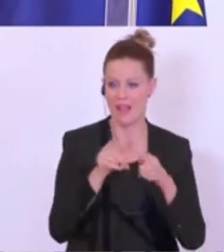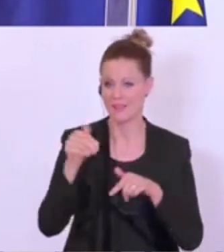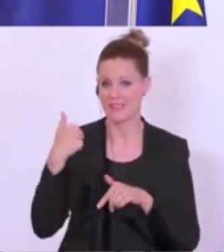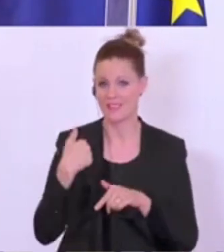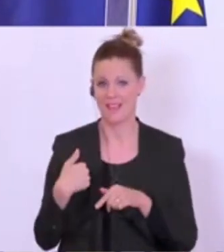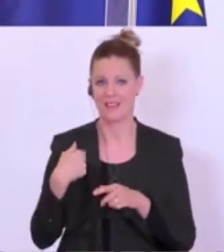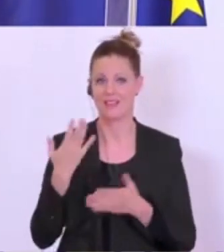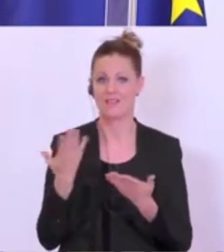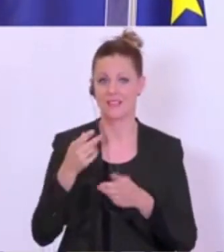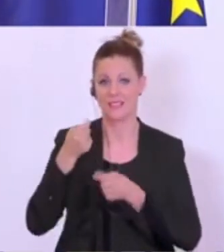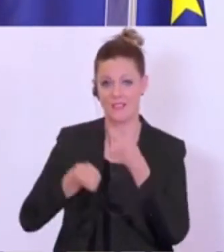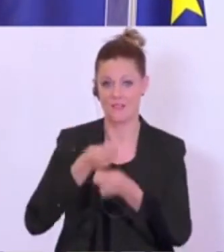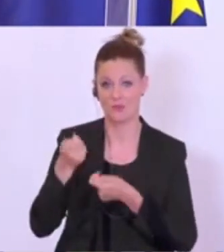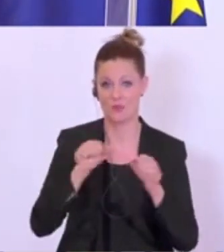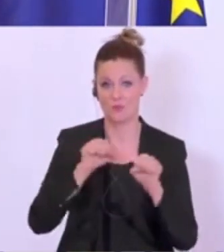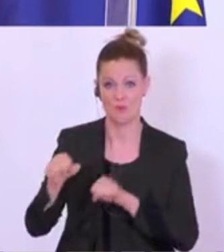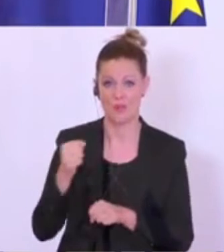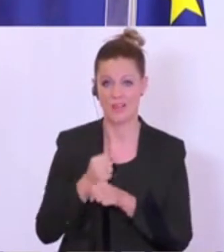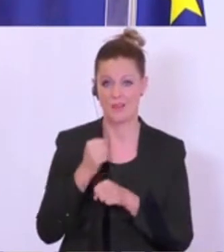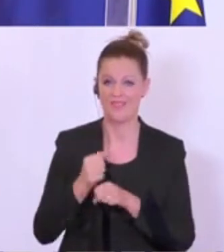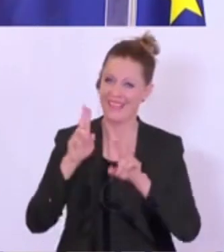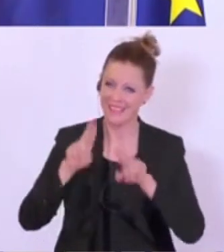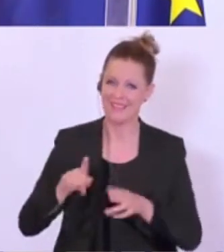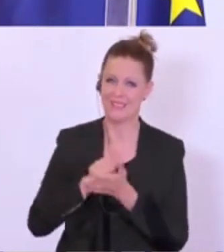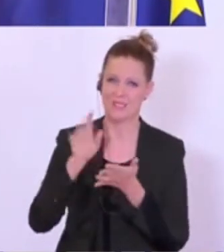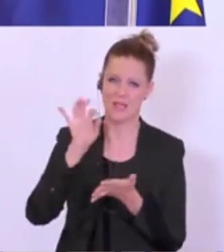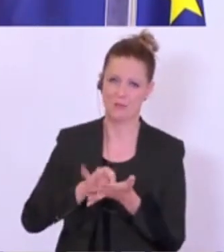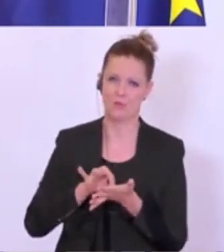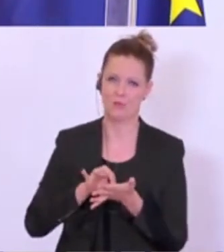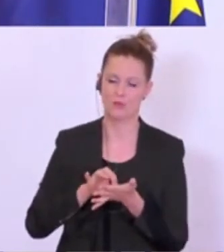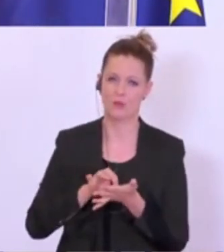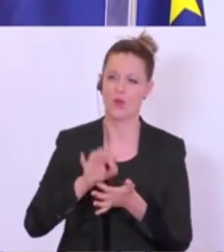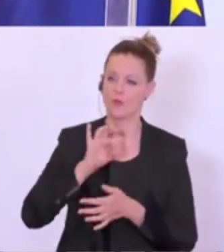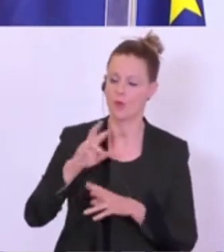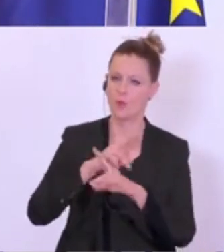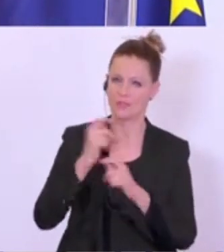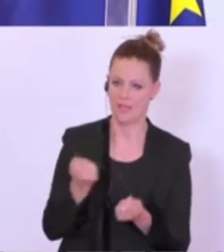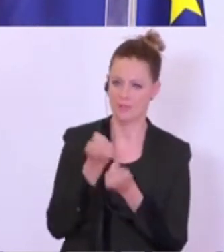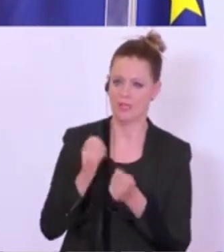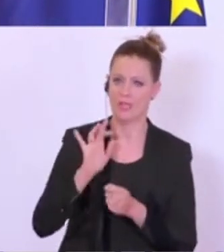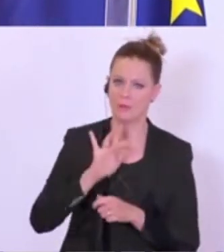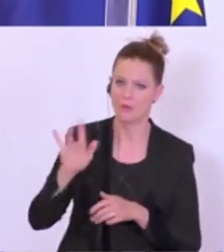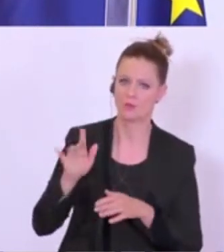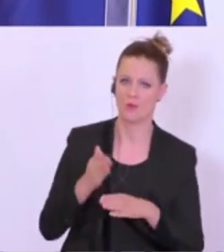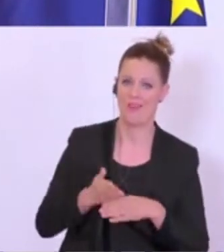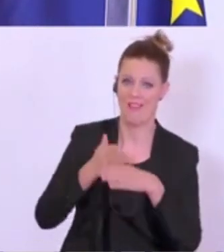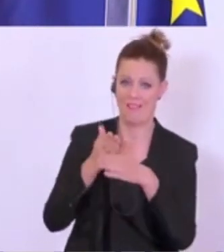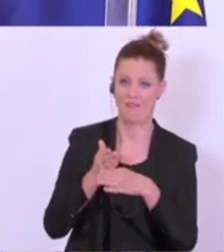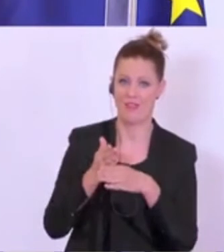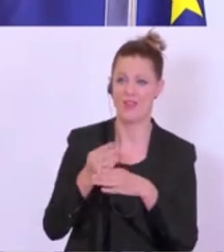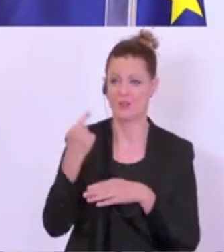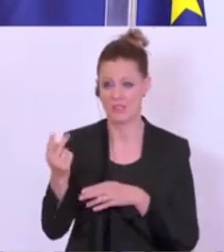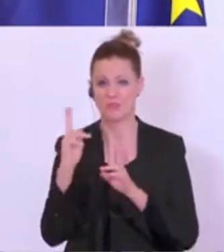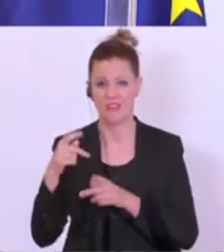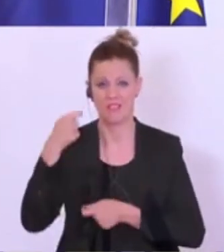Investitionen zu ermöglichen, zum richtigen Zeitpunkt österreichischen Betrieben auch zu helfen, hier wieder investieren zu können.